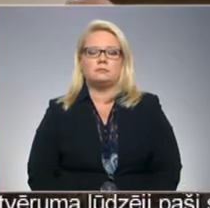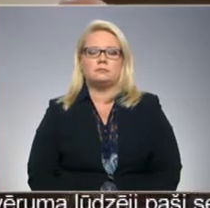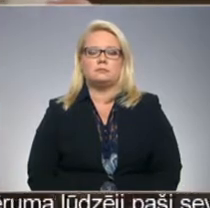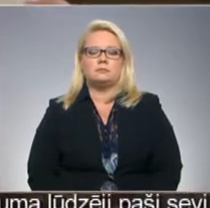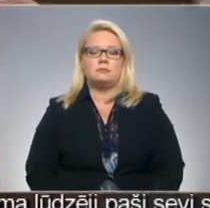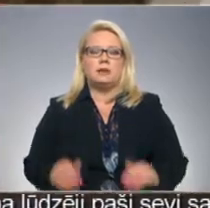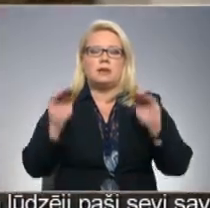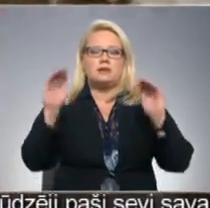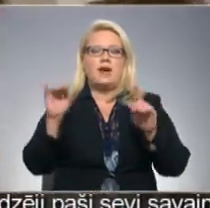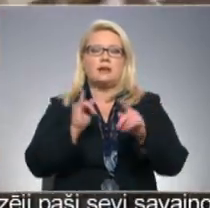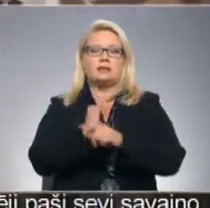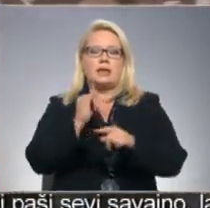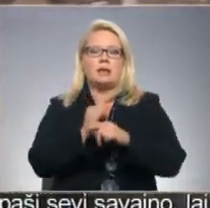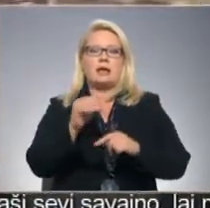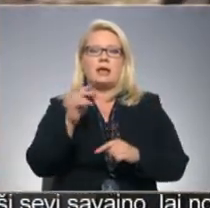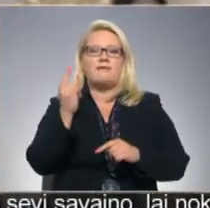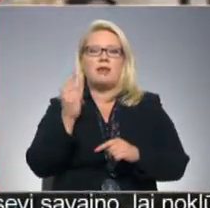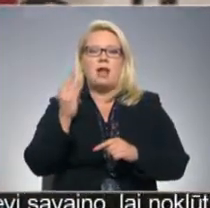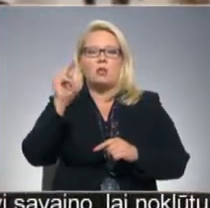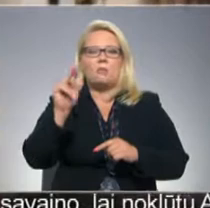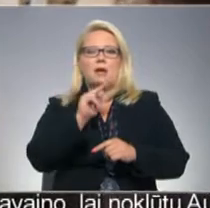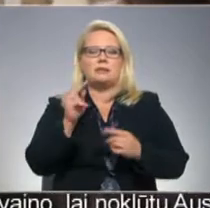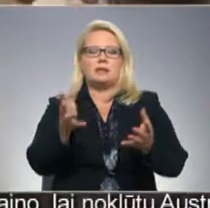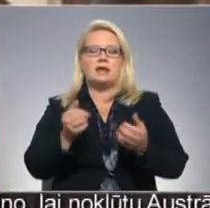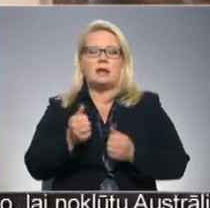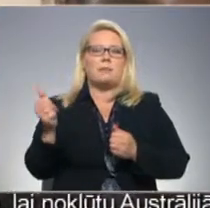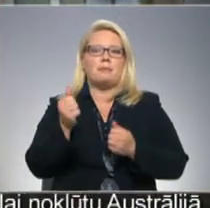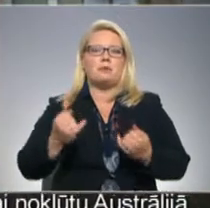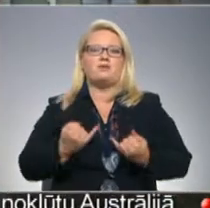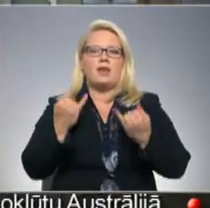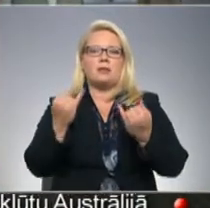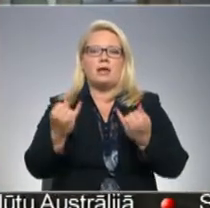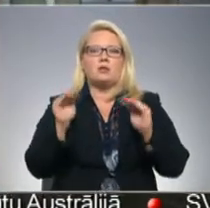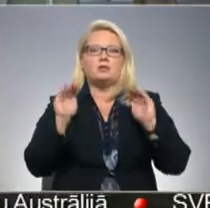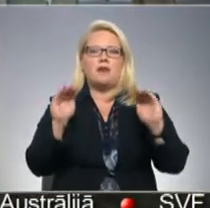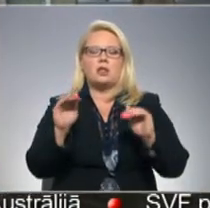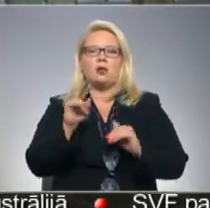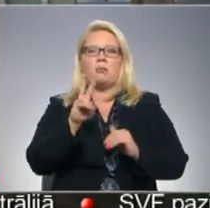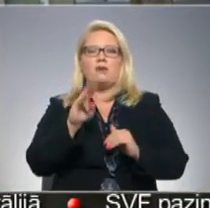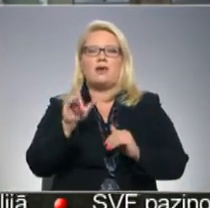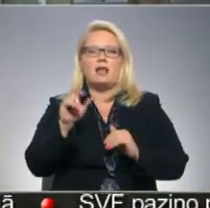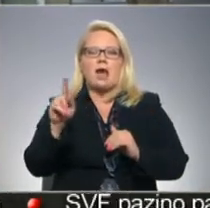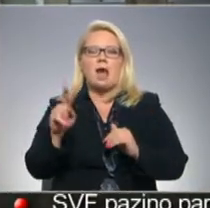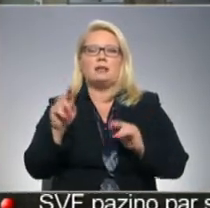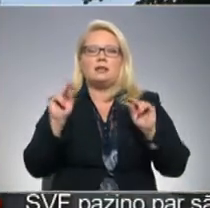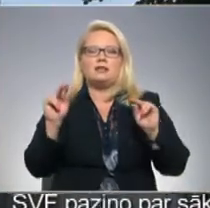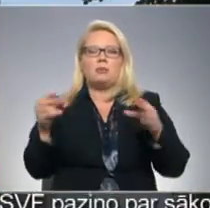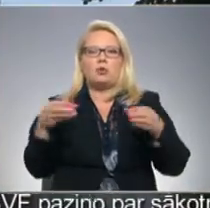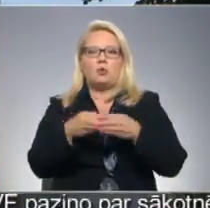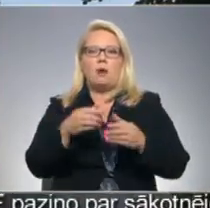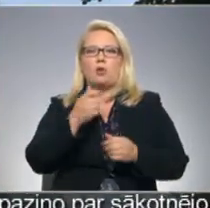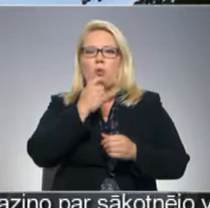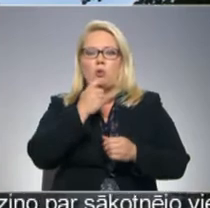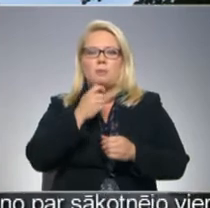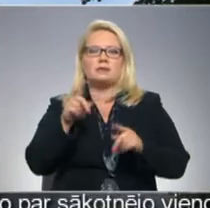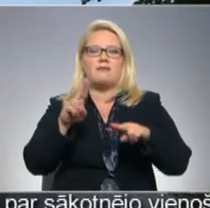Svēceļnieki pēc rīta mīzes Viļāna baznīcā saņem īpašu sev vēltītu svētību. Viļāna jau kuro gadu ticīgo grupē no Gulbenes ir vieta,